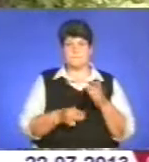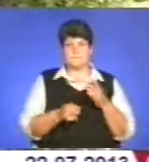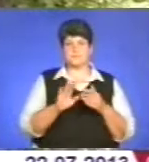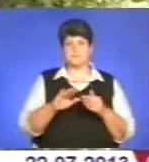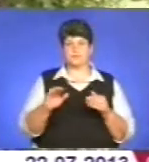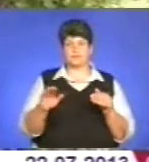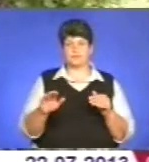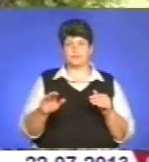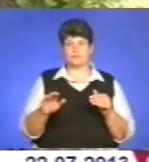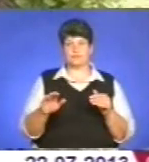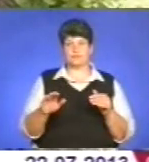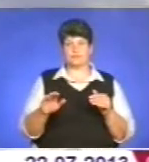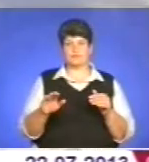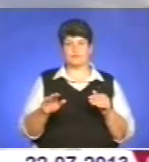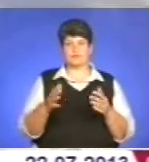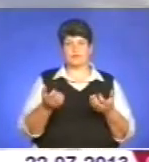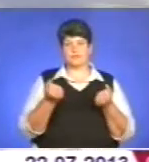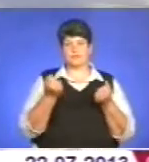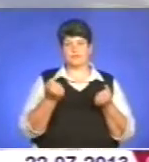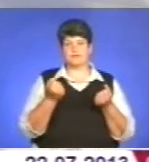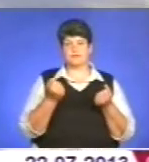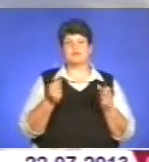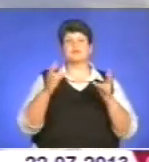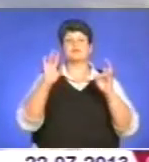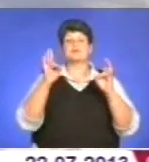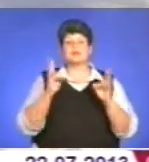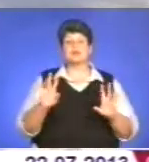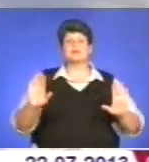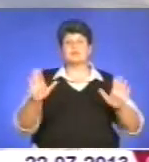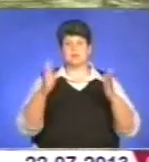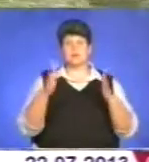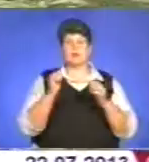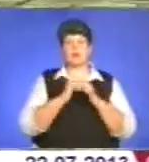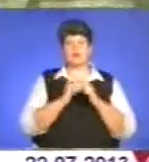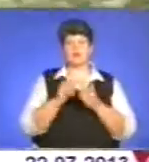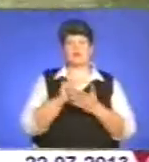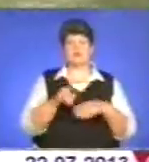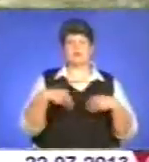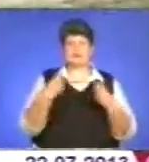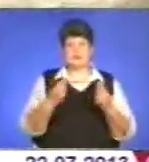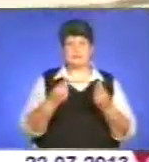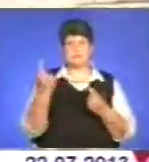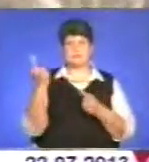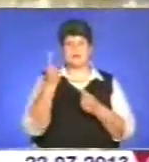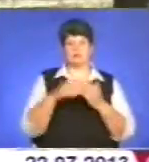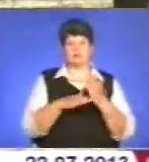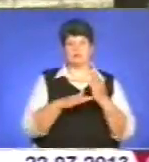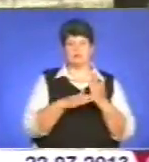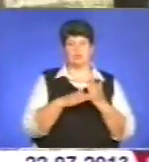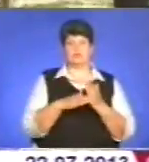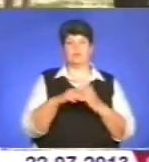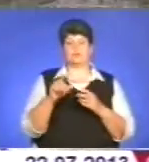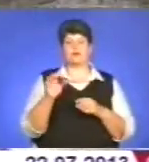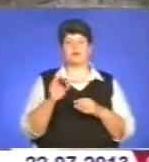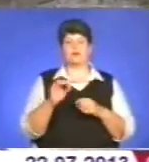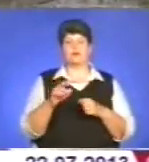побільше, можливо, рятувальників. У разі нещасного випадку кожен повинен вміти надавати першу допомогу потерпілому. Найголовніше